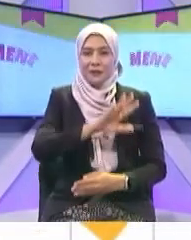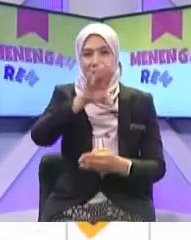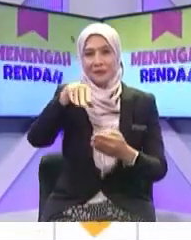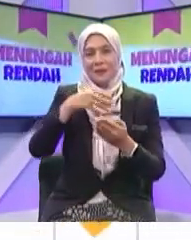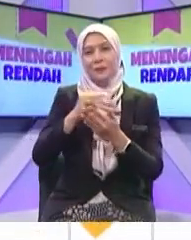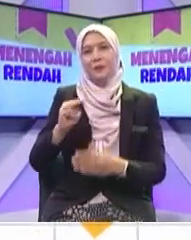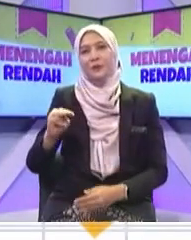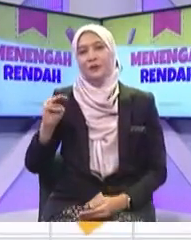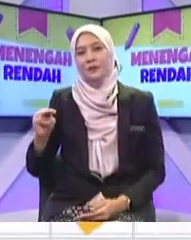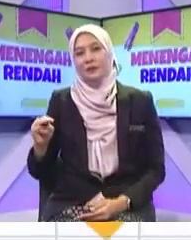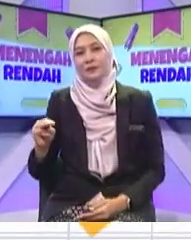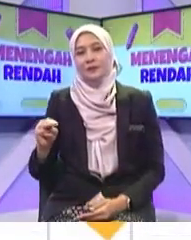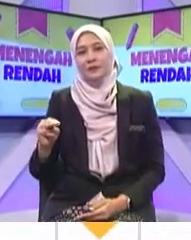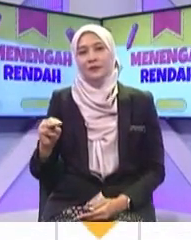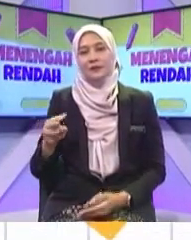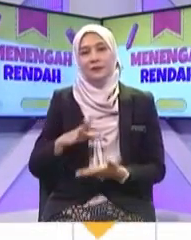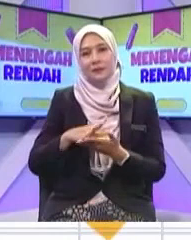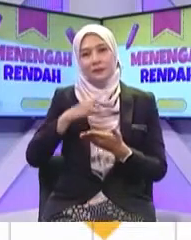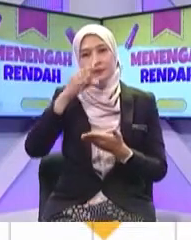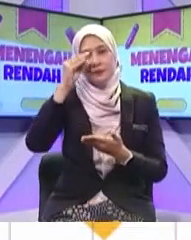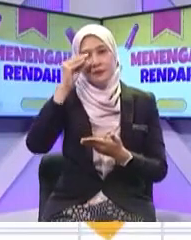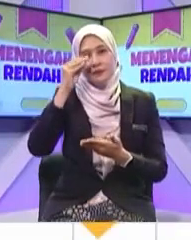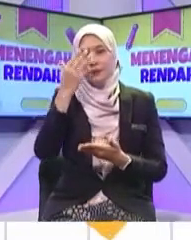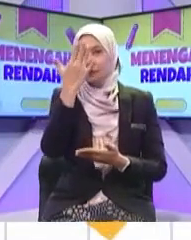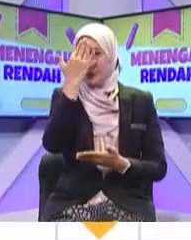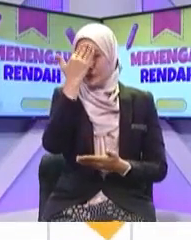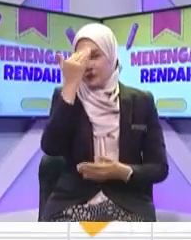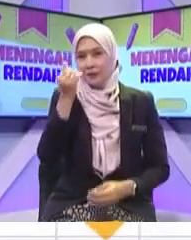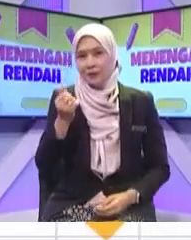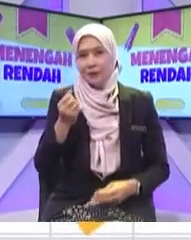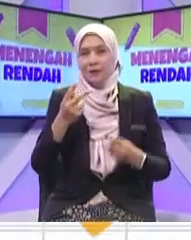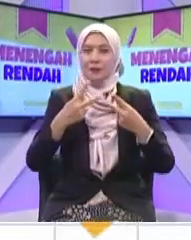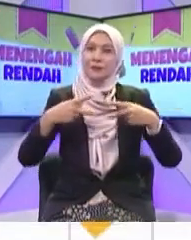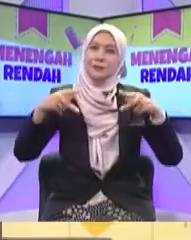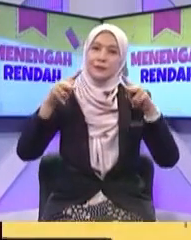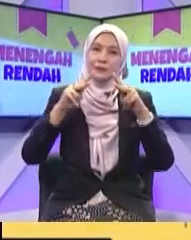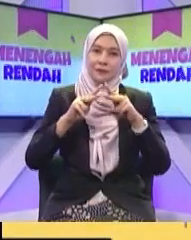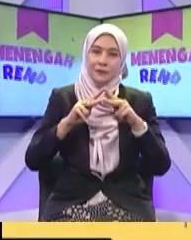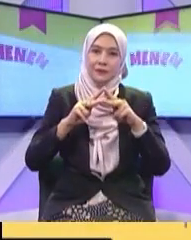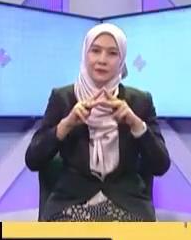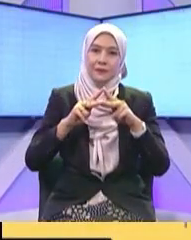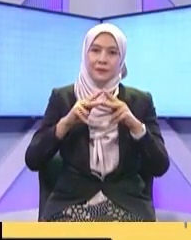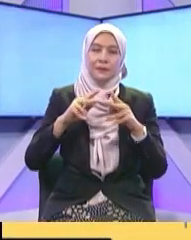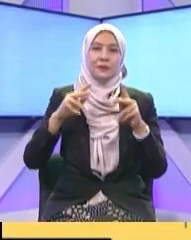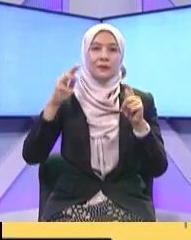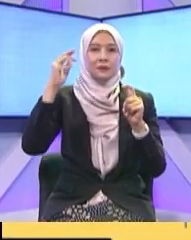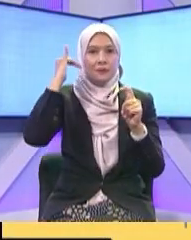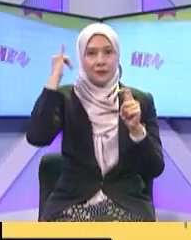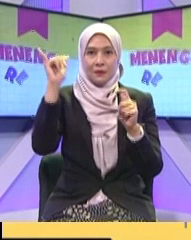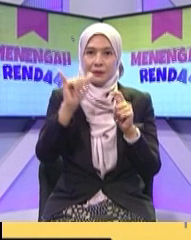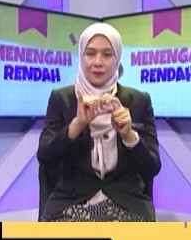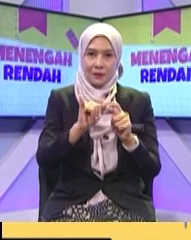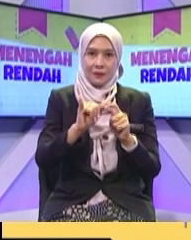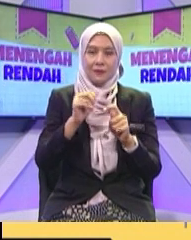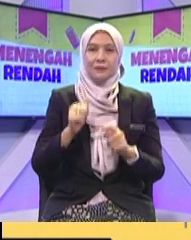terus bersama Tentang Kepentingan telekomunikasi Di Malaysia Apakah kepentingan Yang pertama Dah dapat berhubung Dengan sesiapa